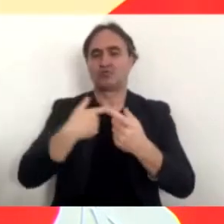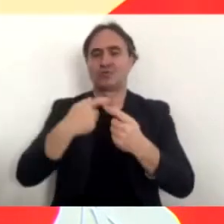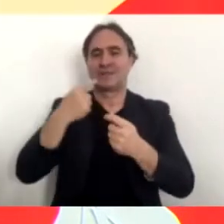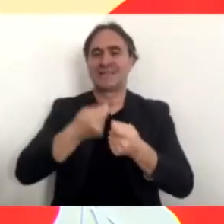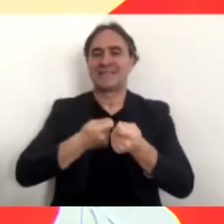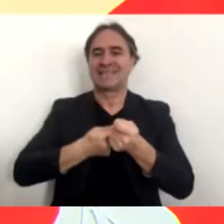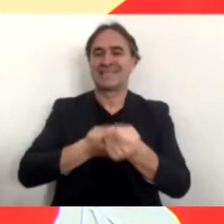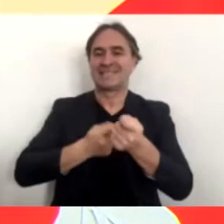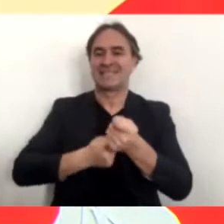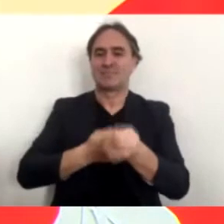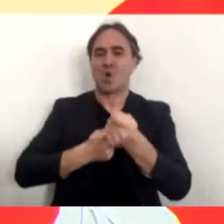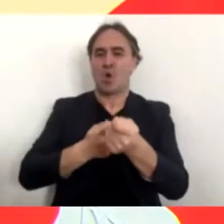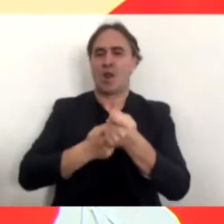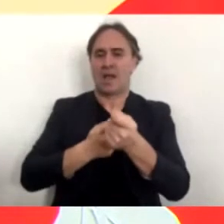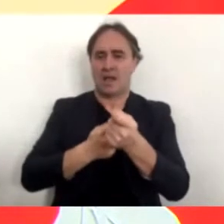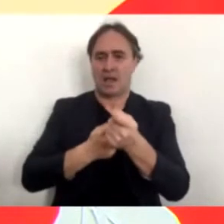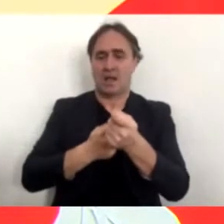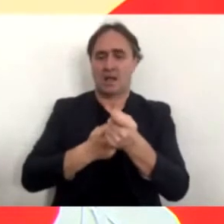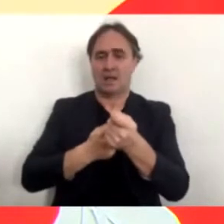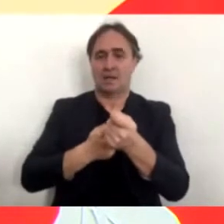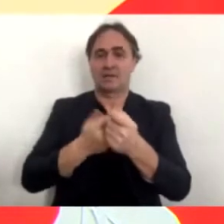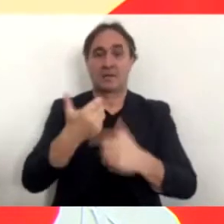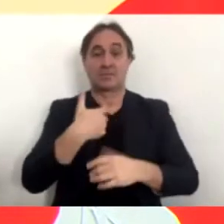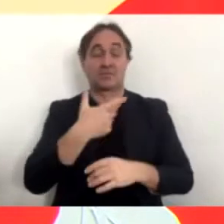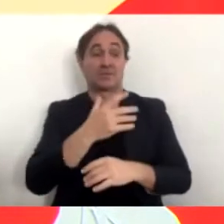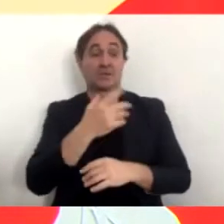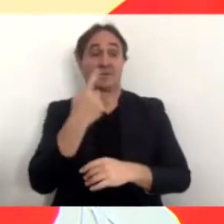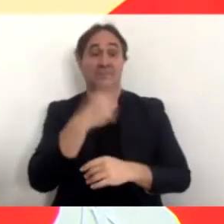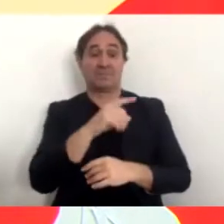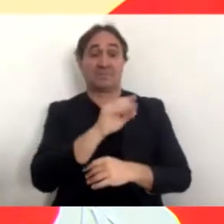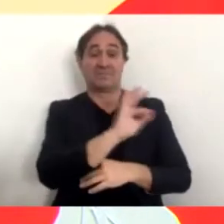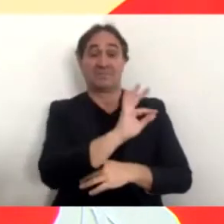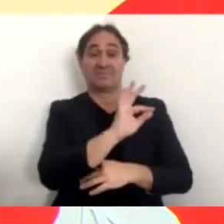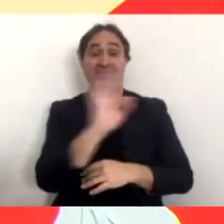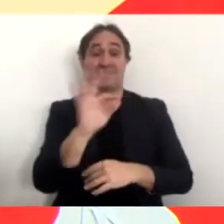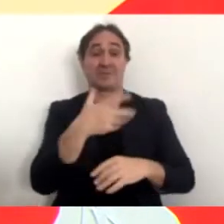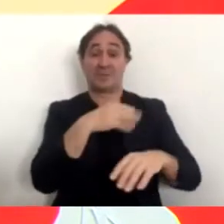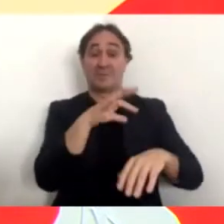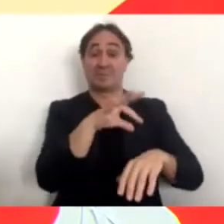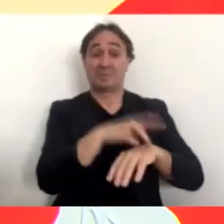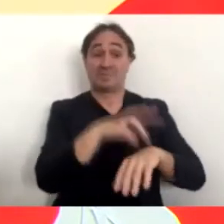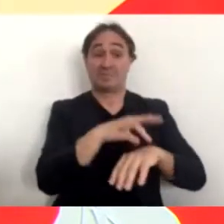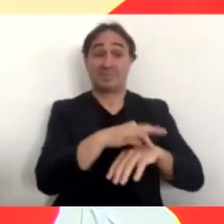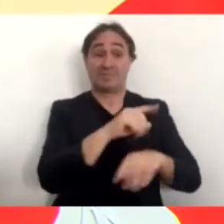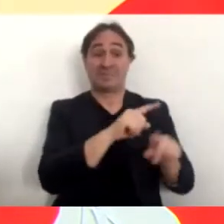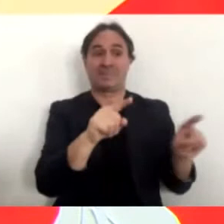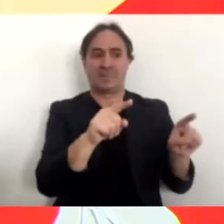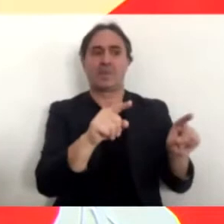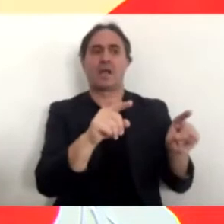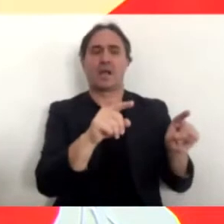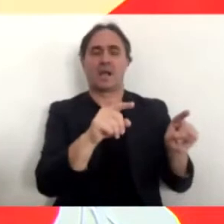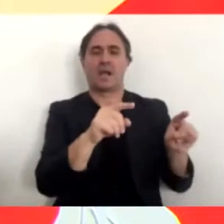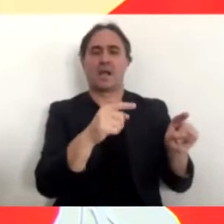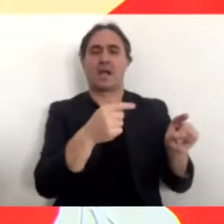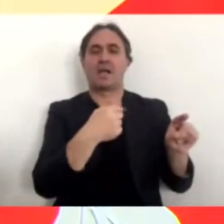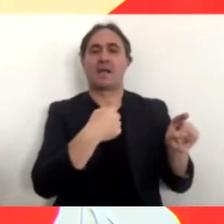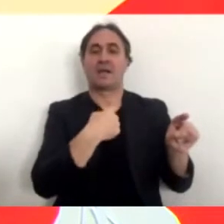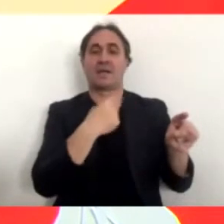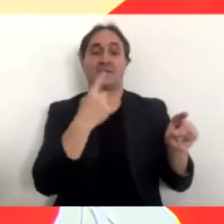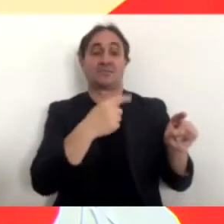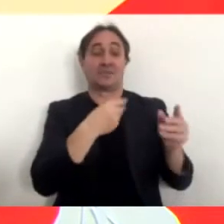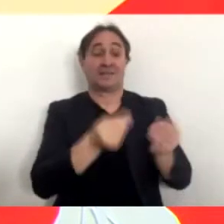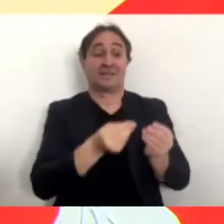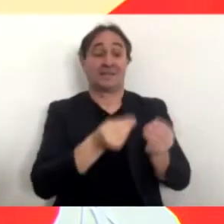vaccinale per tanti patogeni rispetto ai quali vengono adottate le vaccinazioni